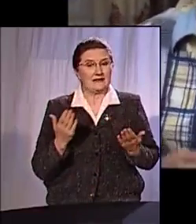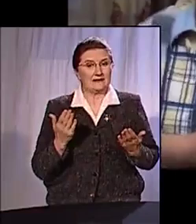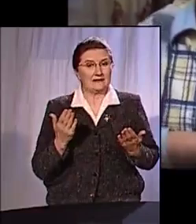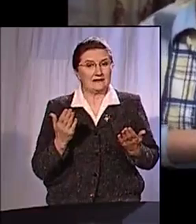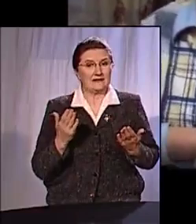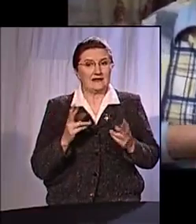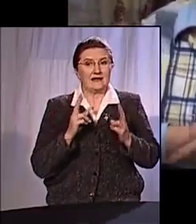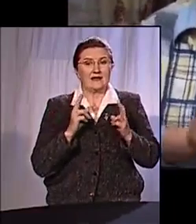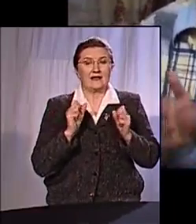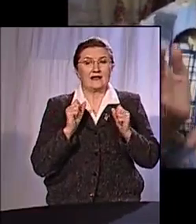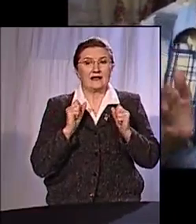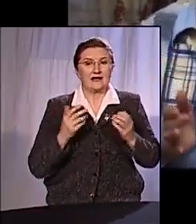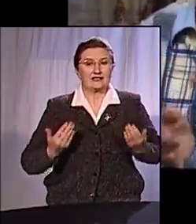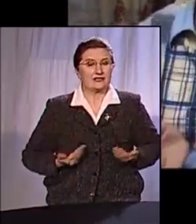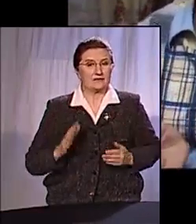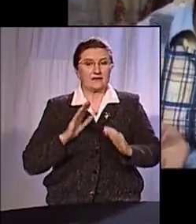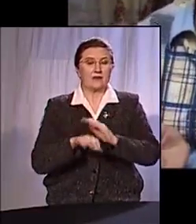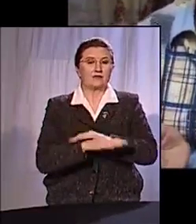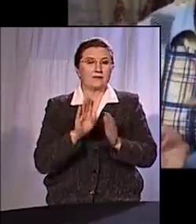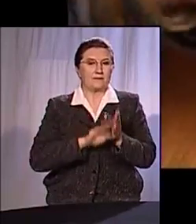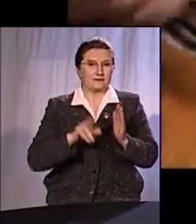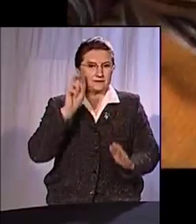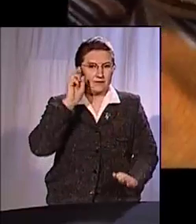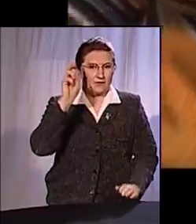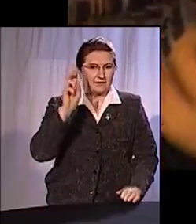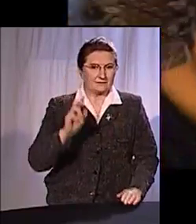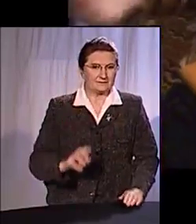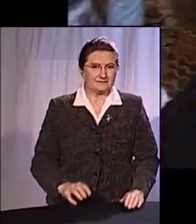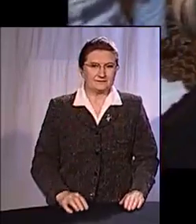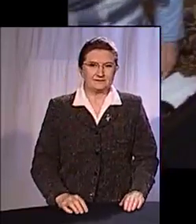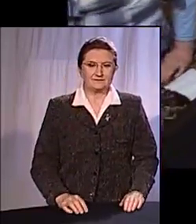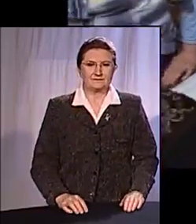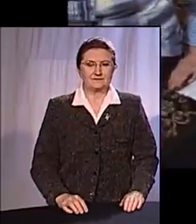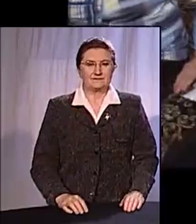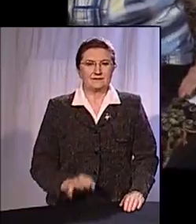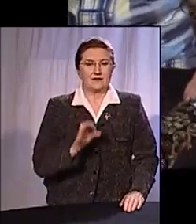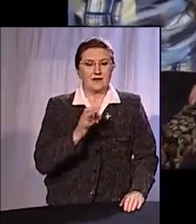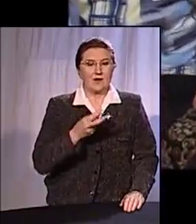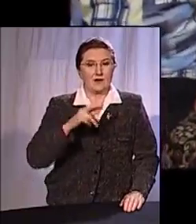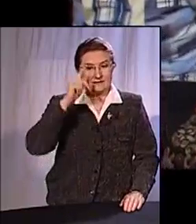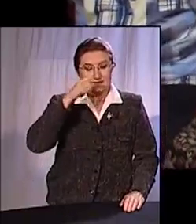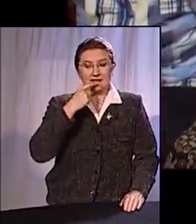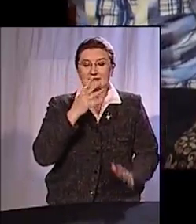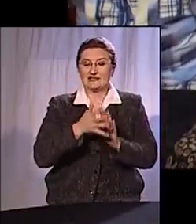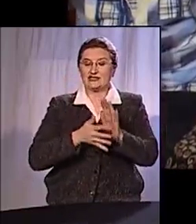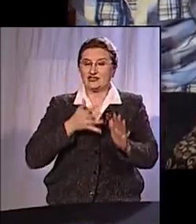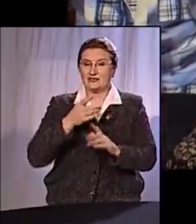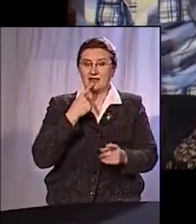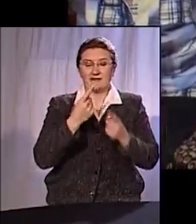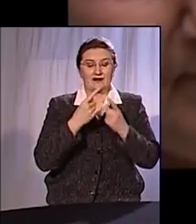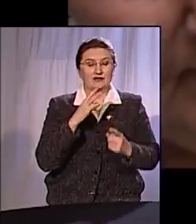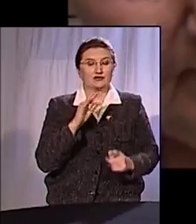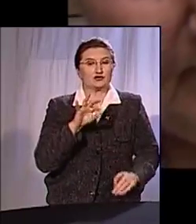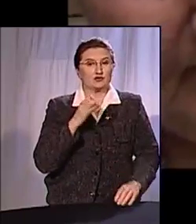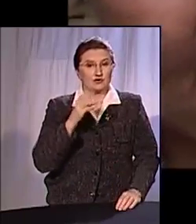как бы жизнь была пустая, без Бога. Оля знала язык глухонемых и разговаривала с